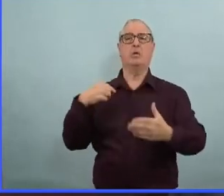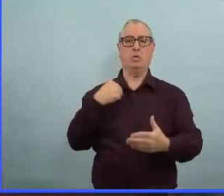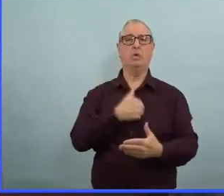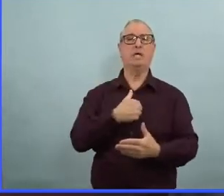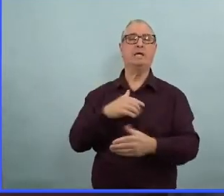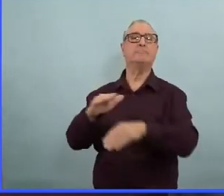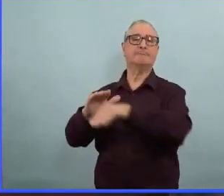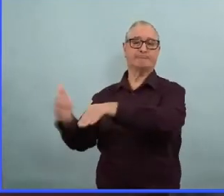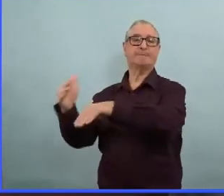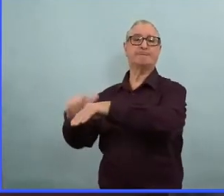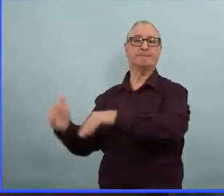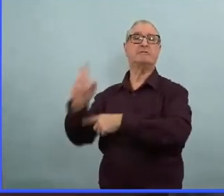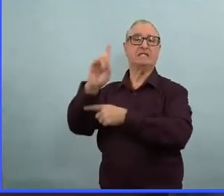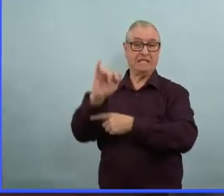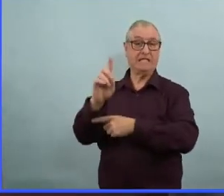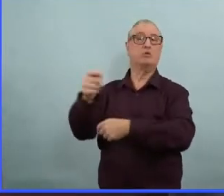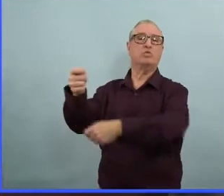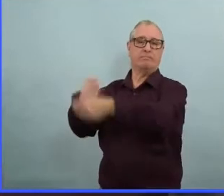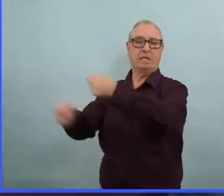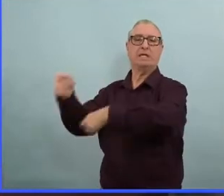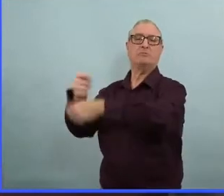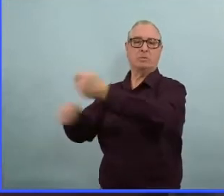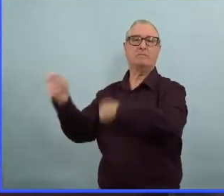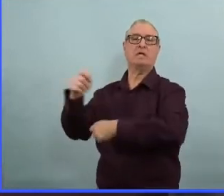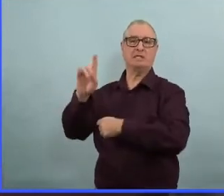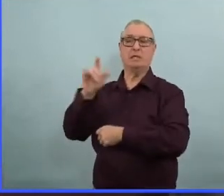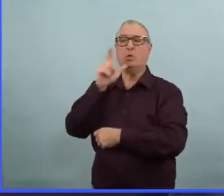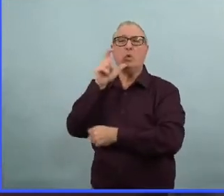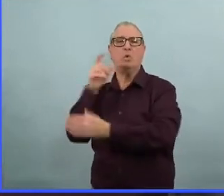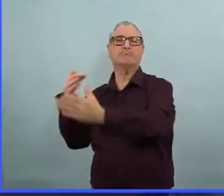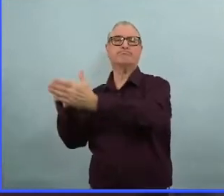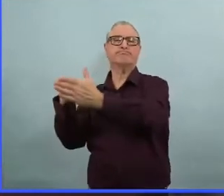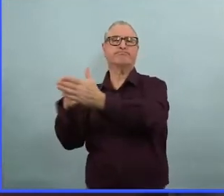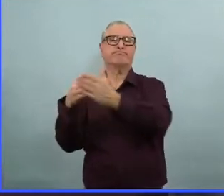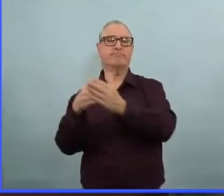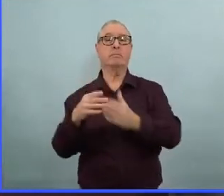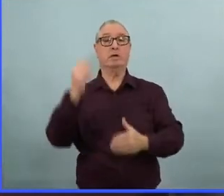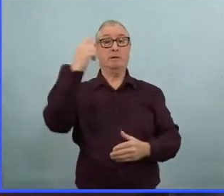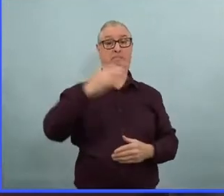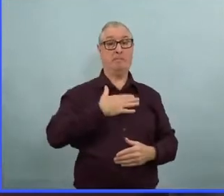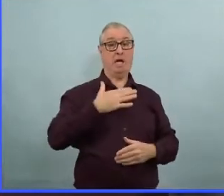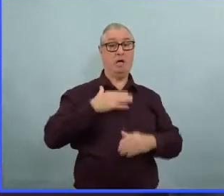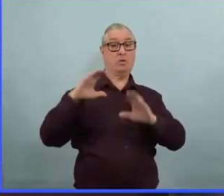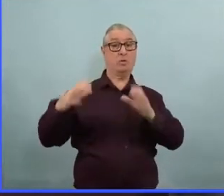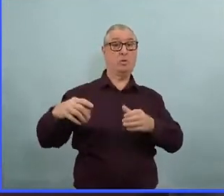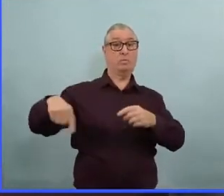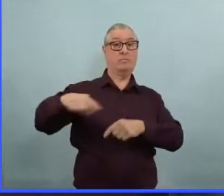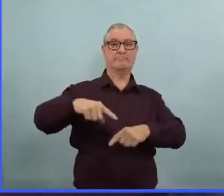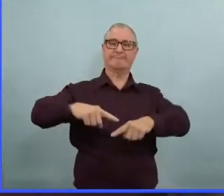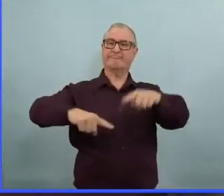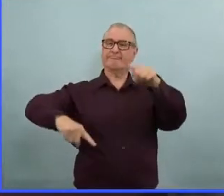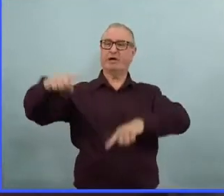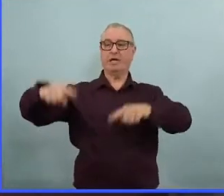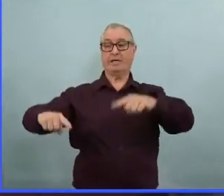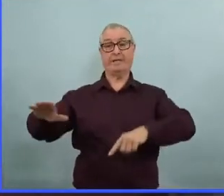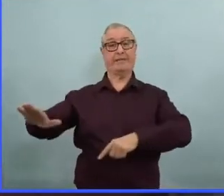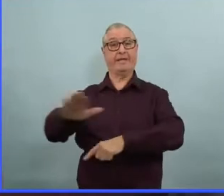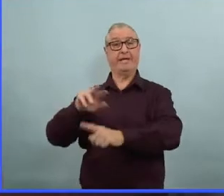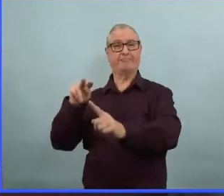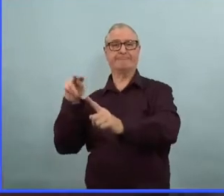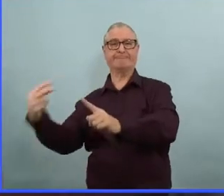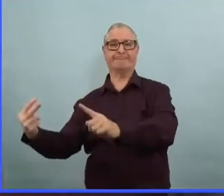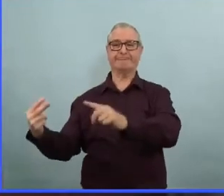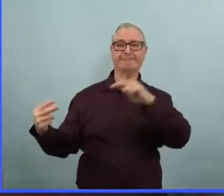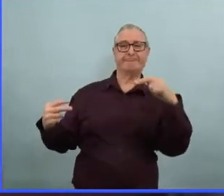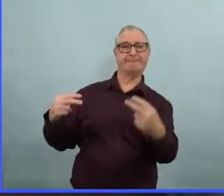membres de notre caucus puissent représenter leur communauté. Nous avons un groupe d'individus qui est très diversifié au sein de notre caucus, et